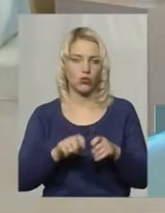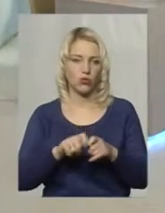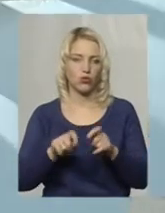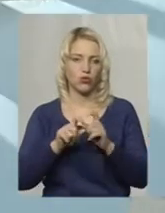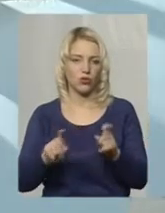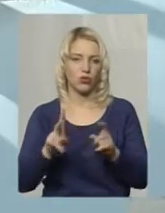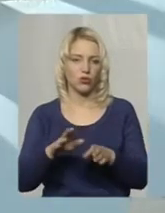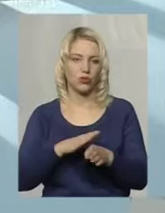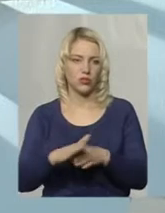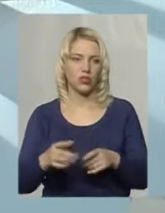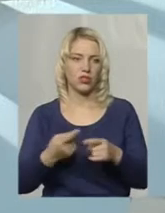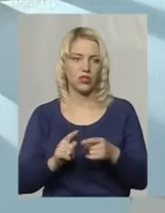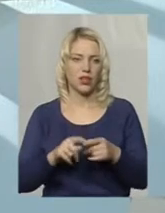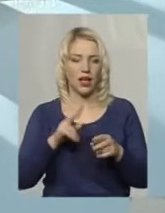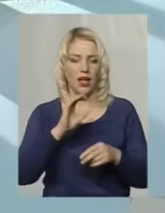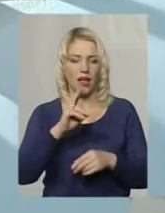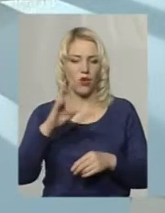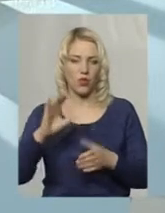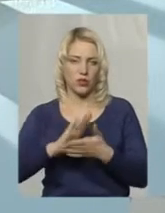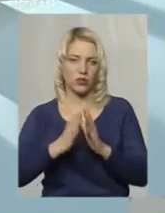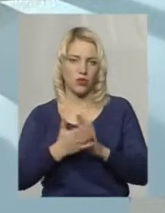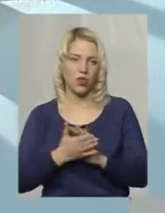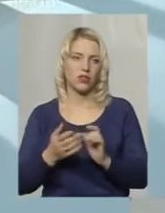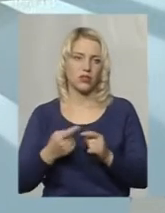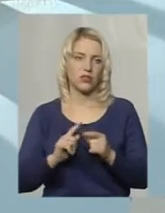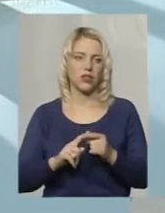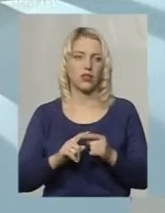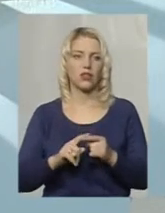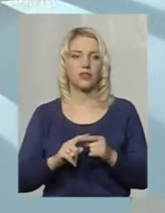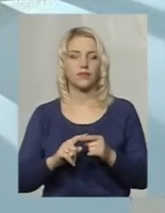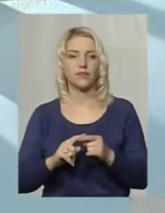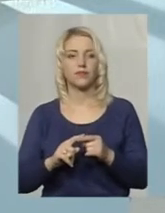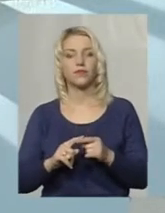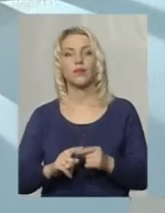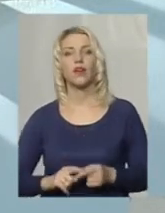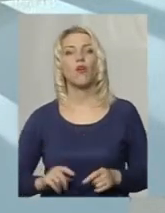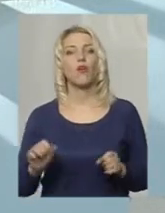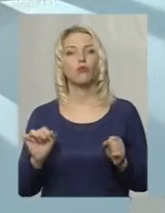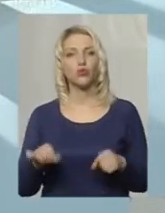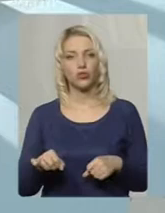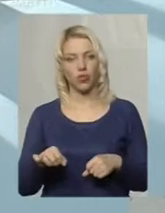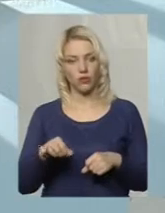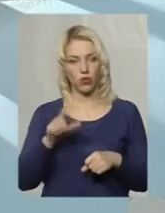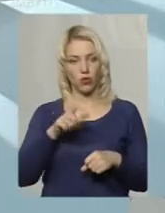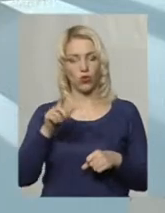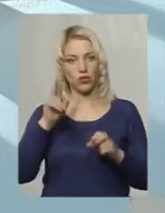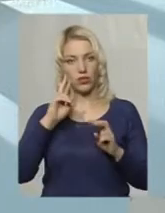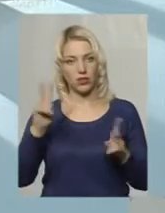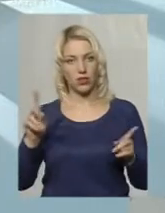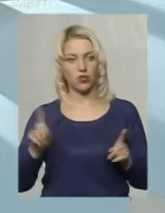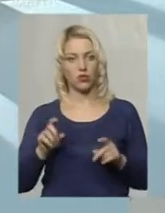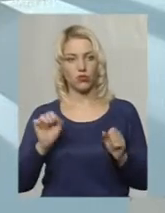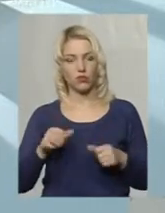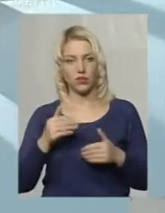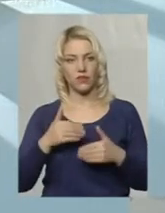здійснюють нагляд за екологічною ситуацією, в даному випадку, можна звернутися і туди. Просто, можливо, люди не знають, що можна